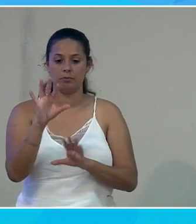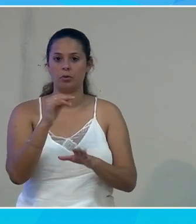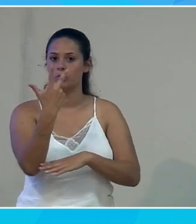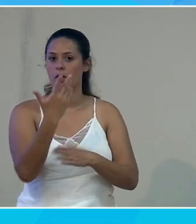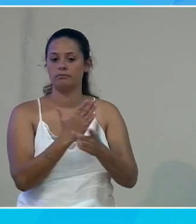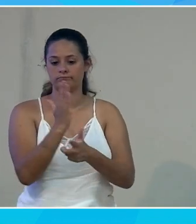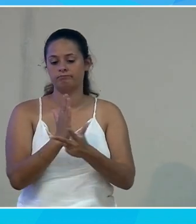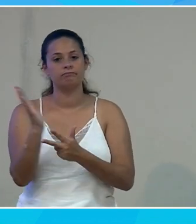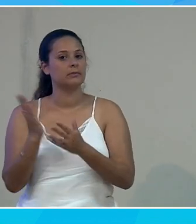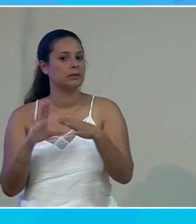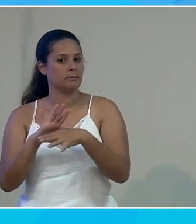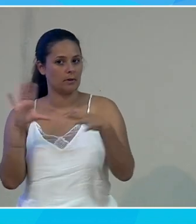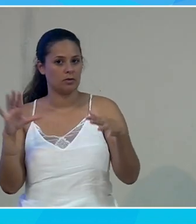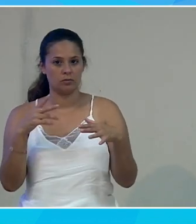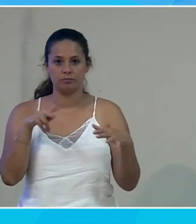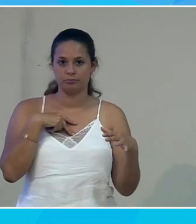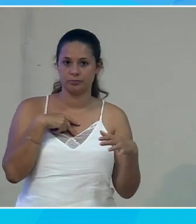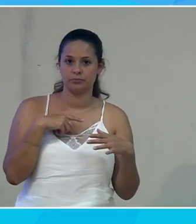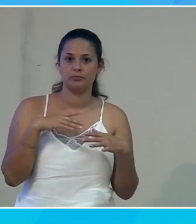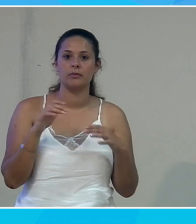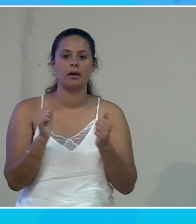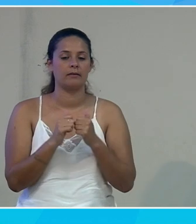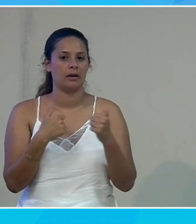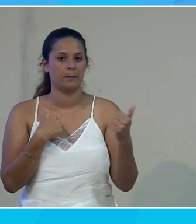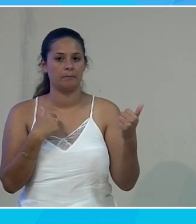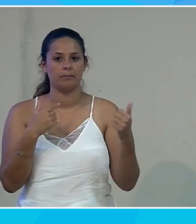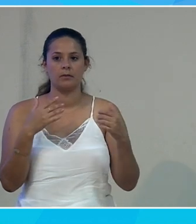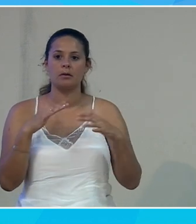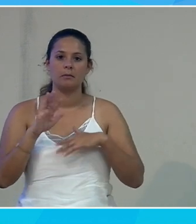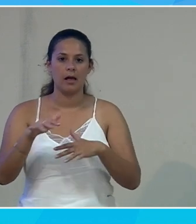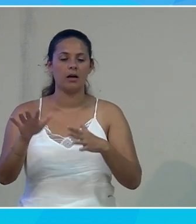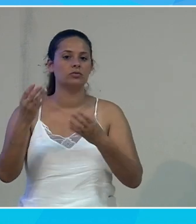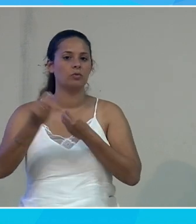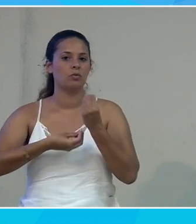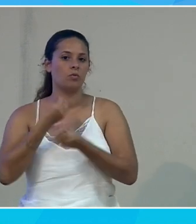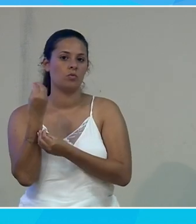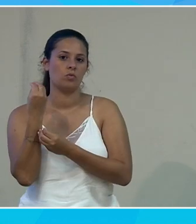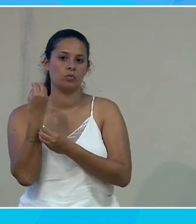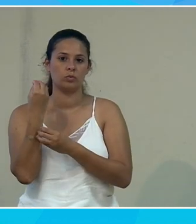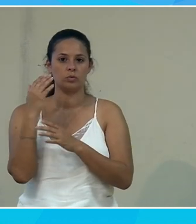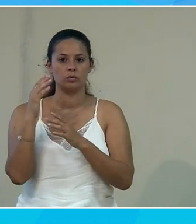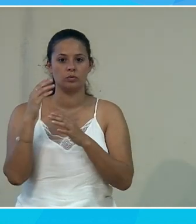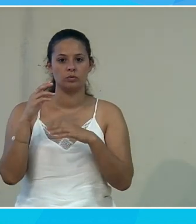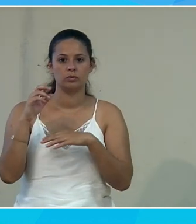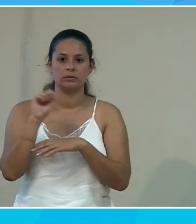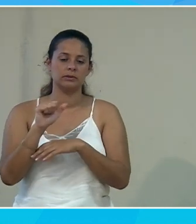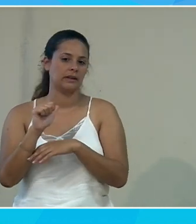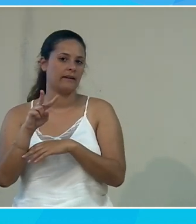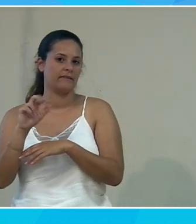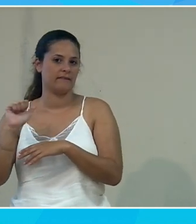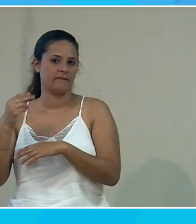images donc il une image de moi une plage et puis une image avec la savane avec un joli lion dessus je vais les coller